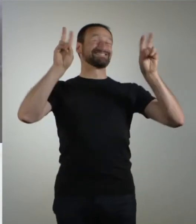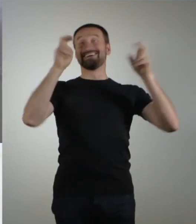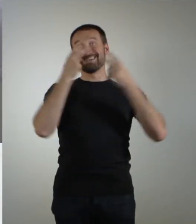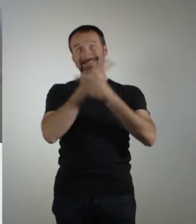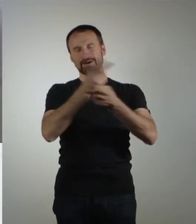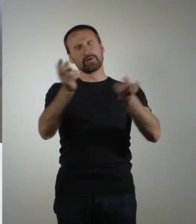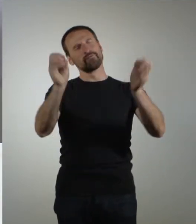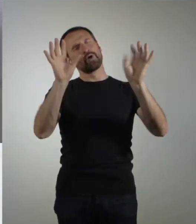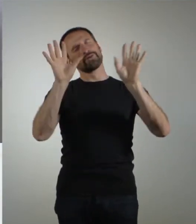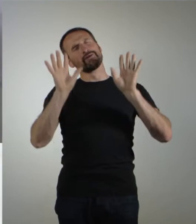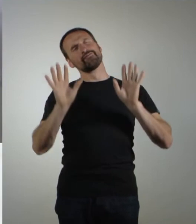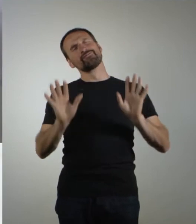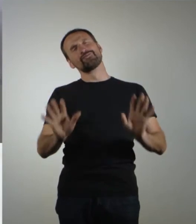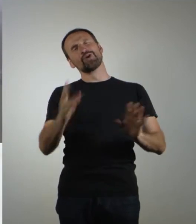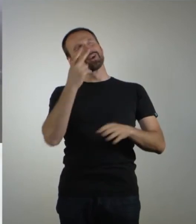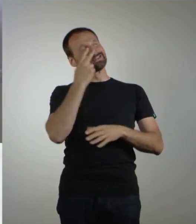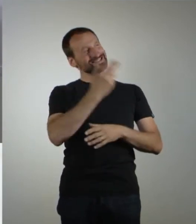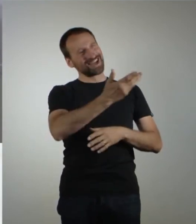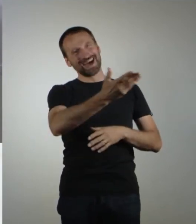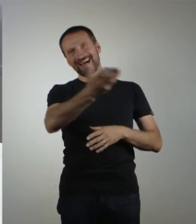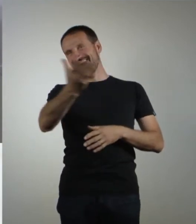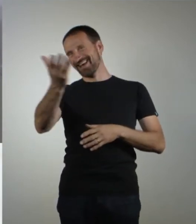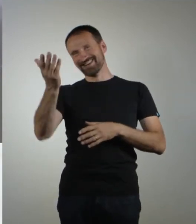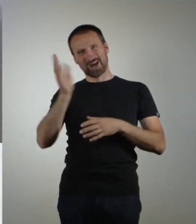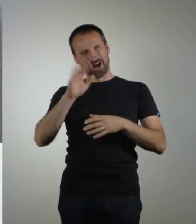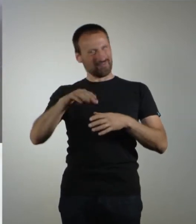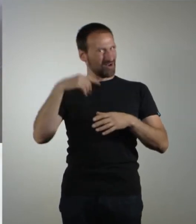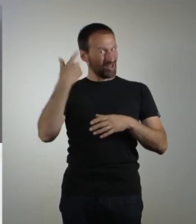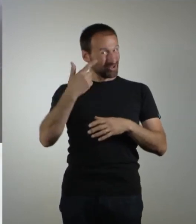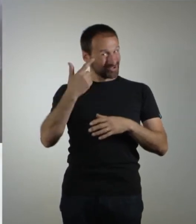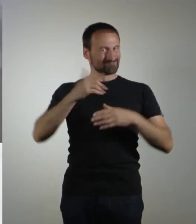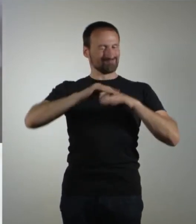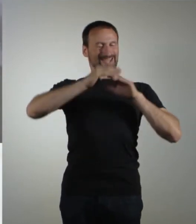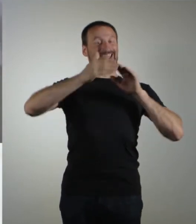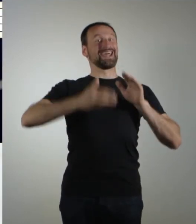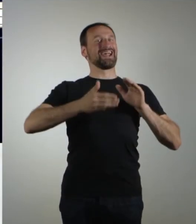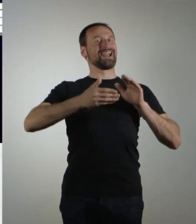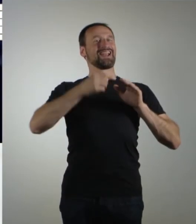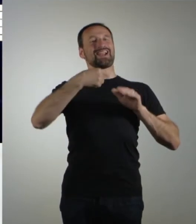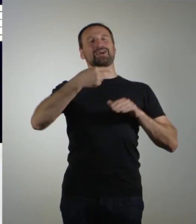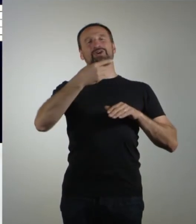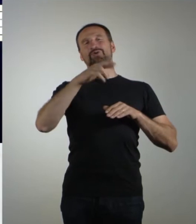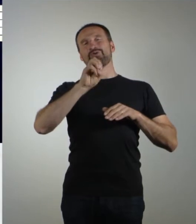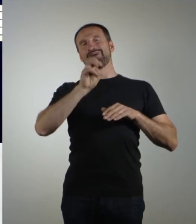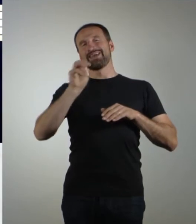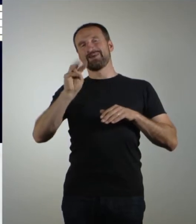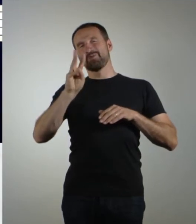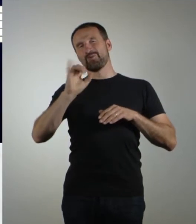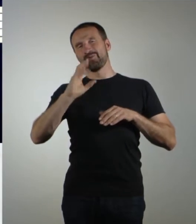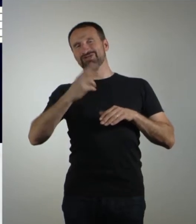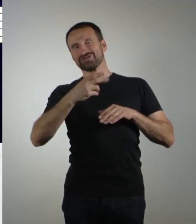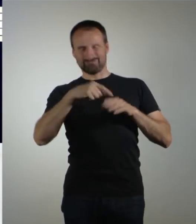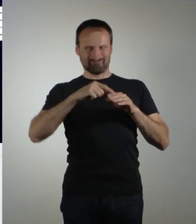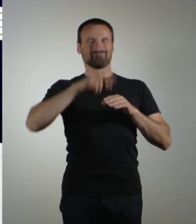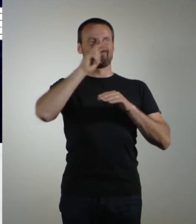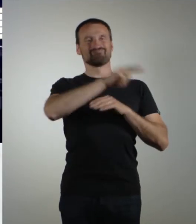sight of London you can see from the hill of Greenwich. Ein weiterer Grund unserer Reise,